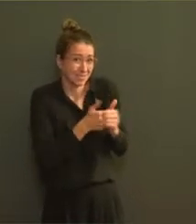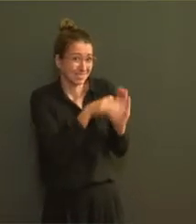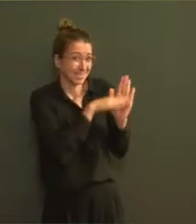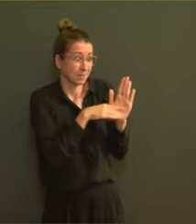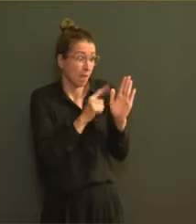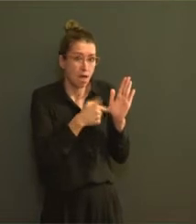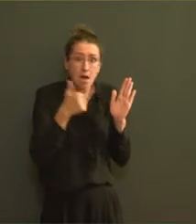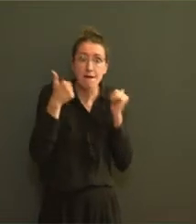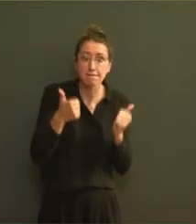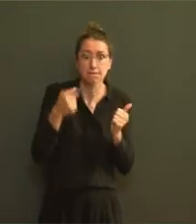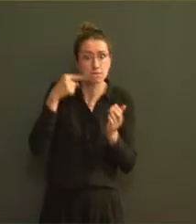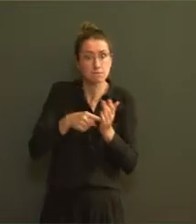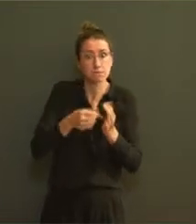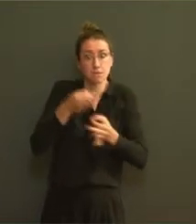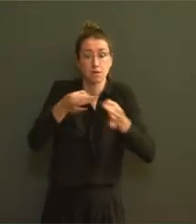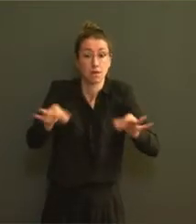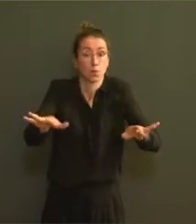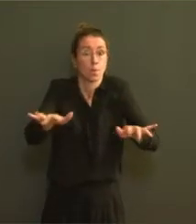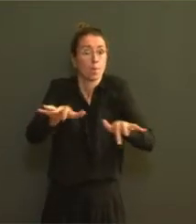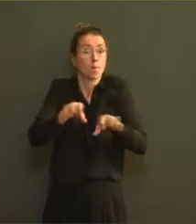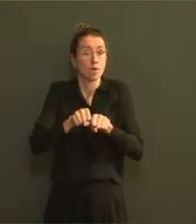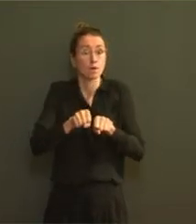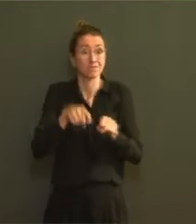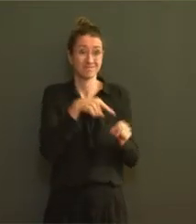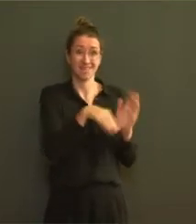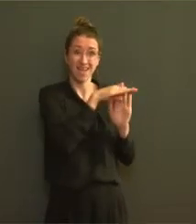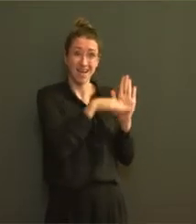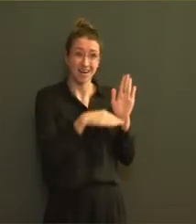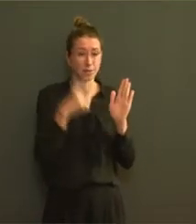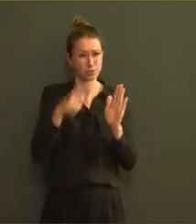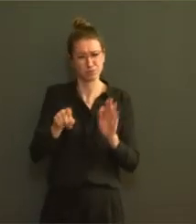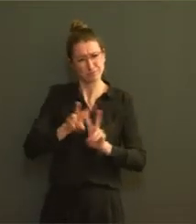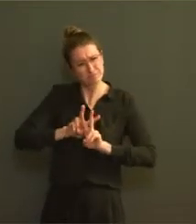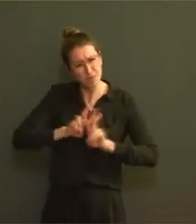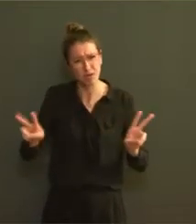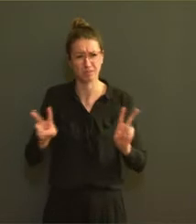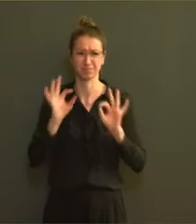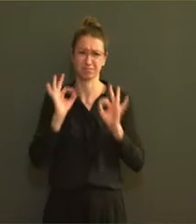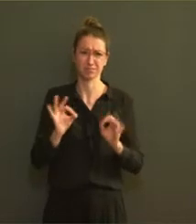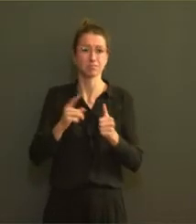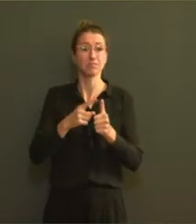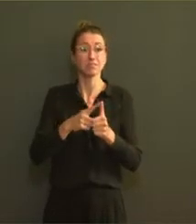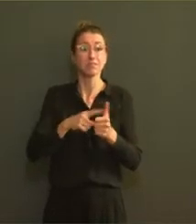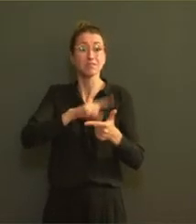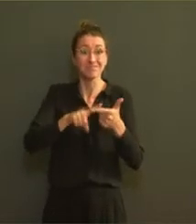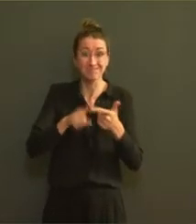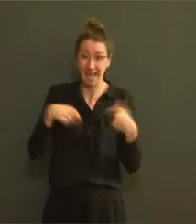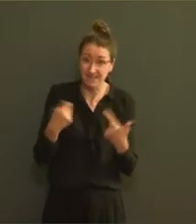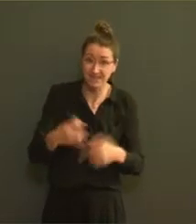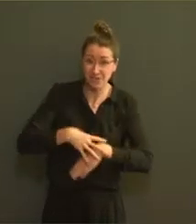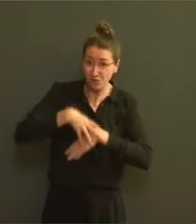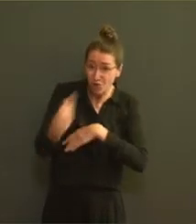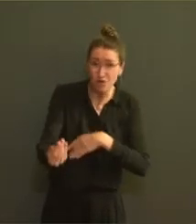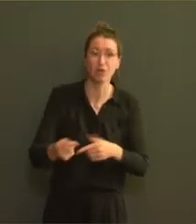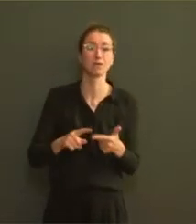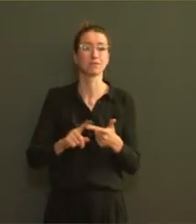Respecter les règles d'hygiène, pratiquer vos activités de préférence à l'extérieur, penser aux personnes vulnérables.